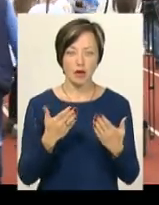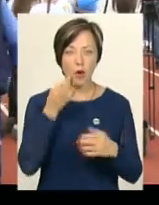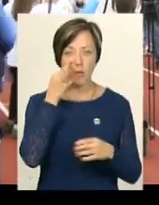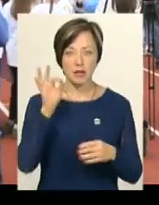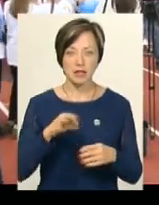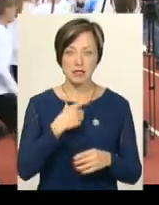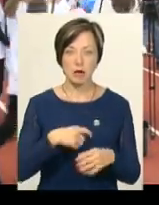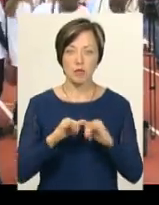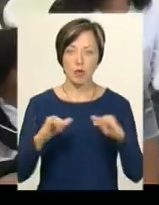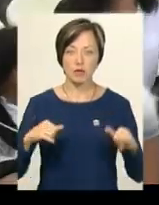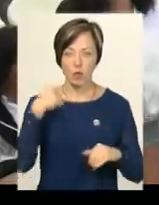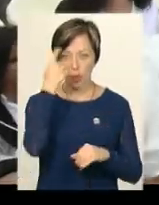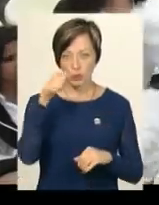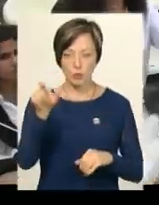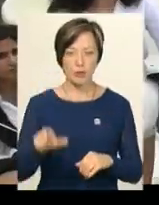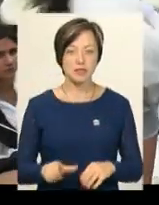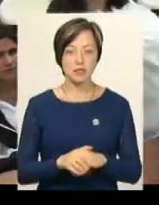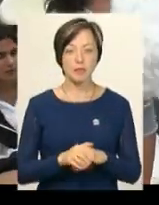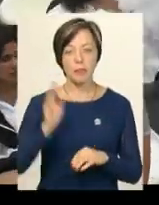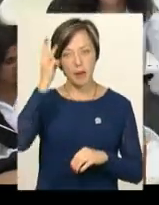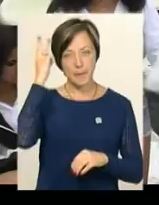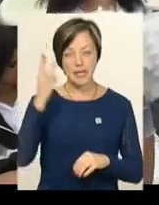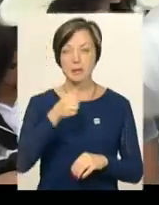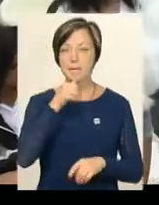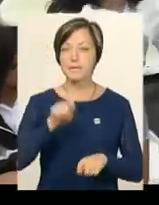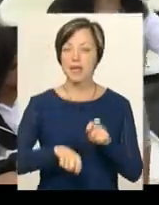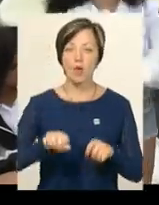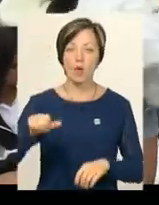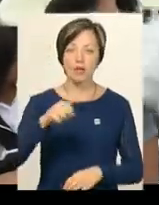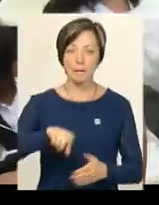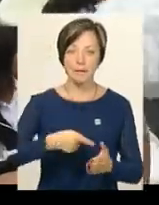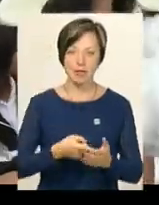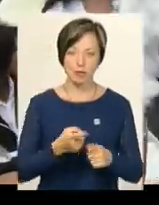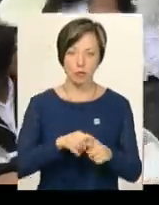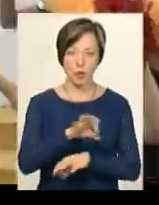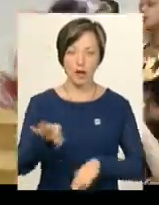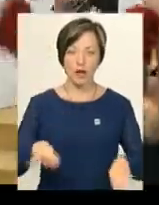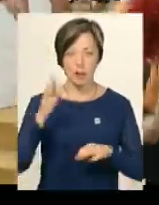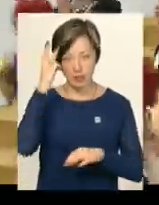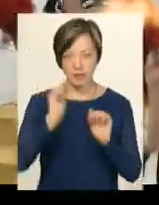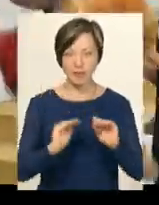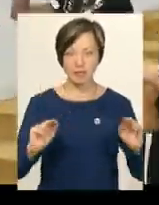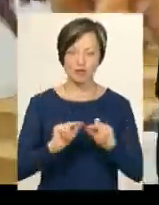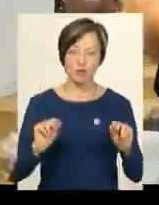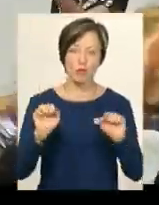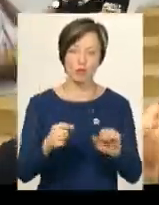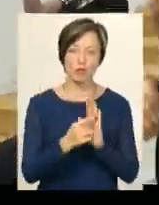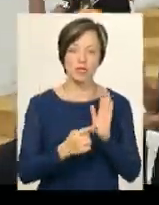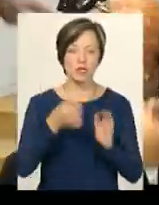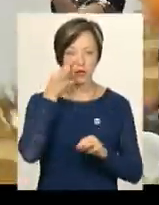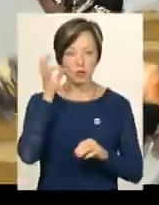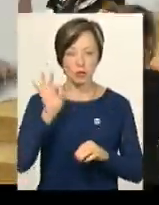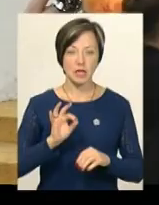саморозвитку особистості. Нагадаємо, Хмельницький став пілотним містом в цьому проєкті. І хмельницькі школярі та вчителі можуть поділитися